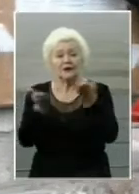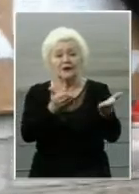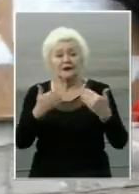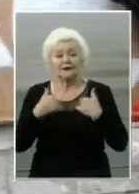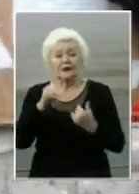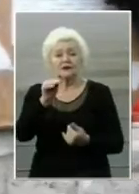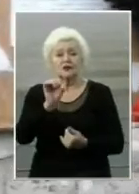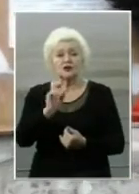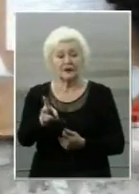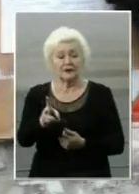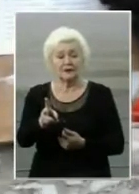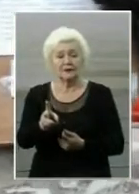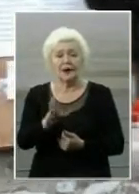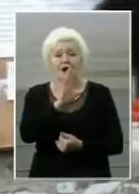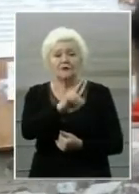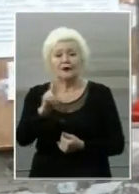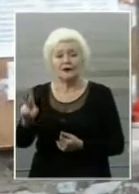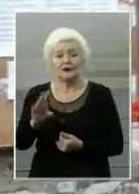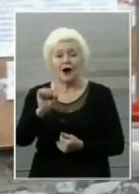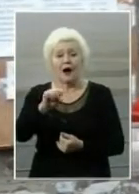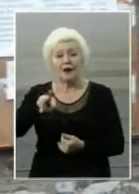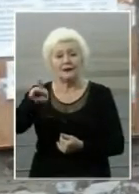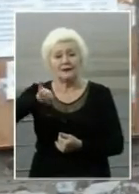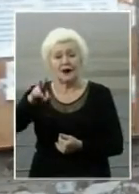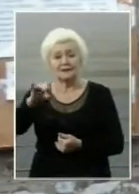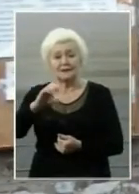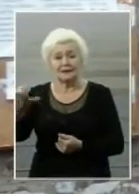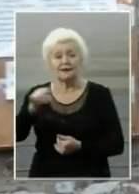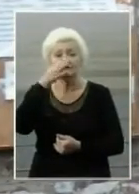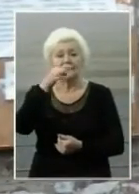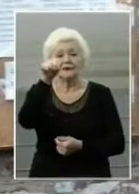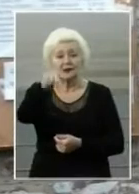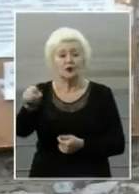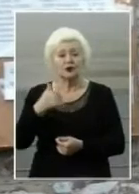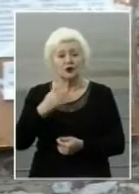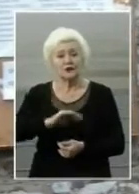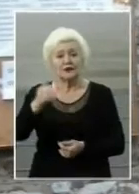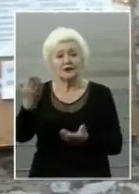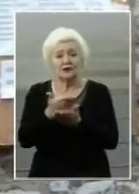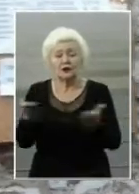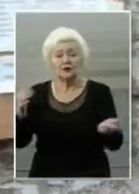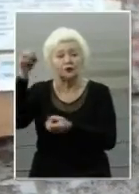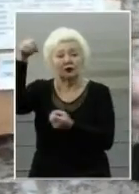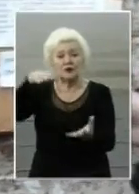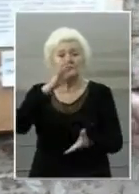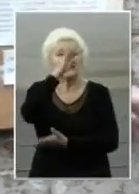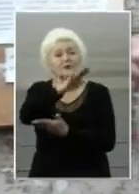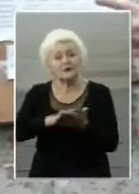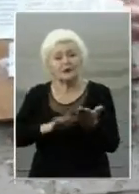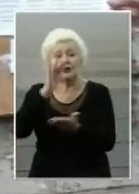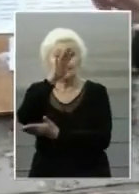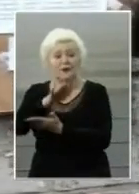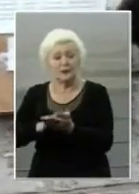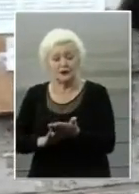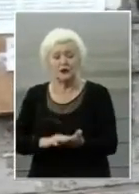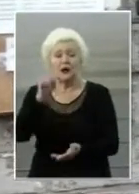ВКК «Альянс», де скаже про те, що в нашому під'їзді не буде світла, вибачаєшся,